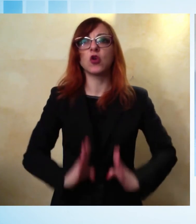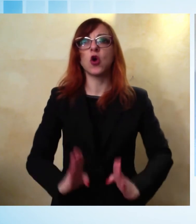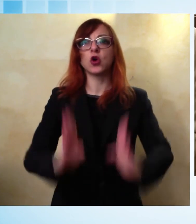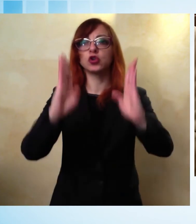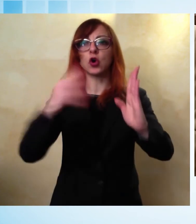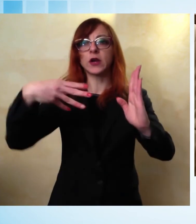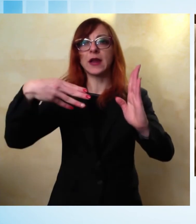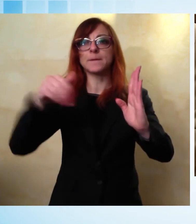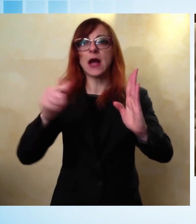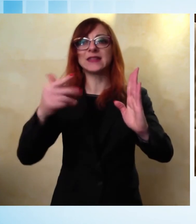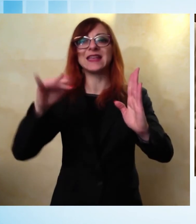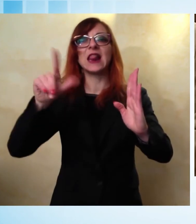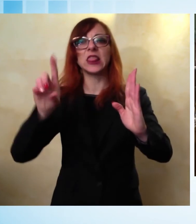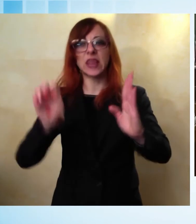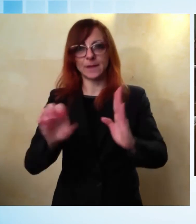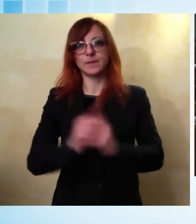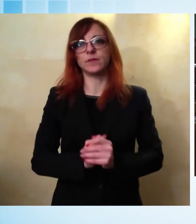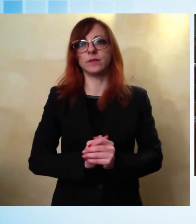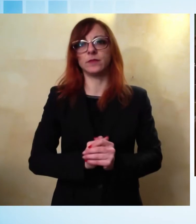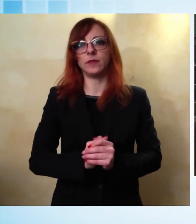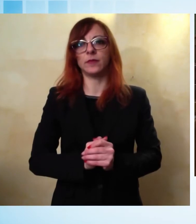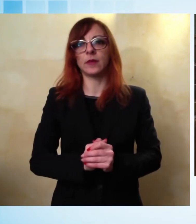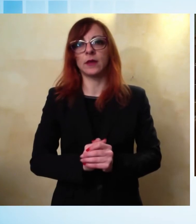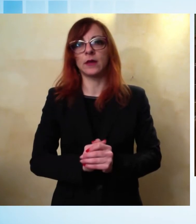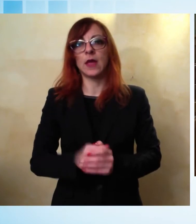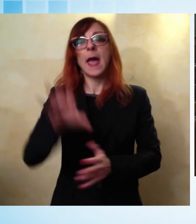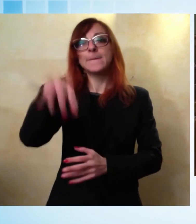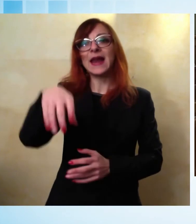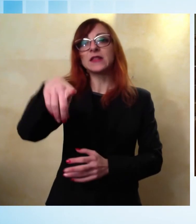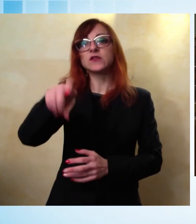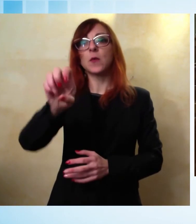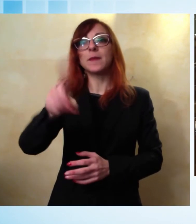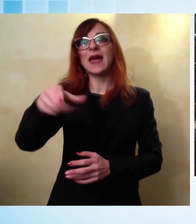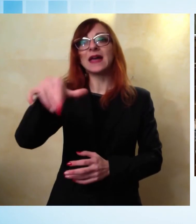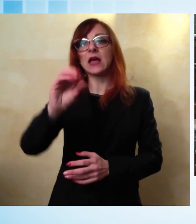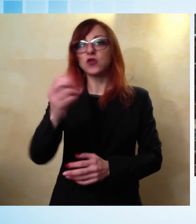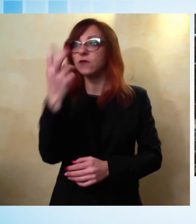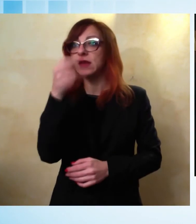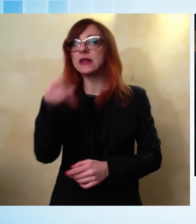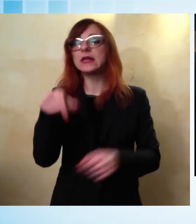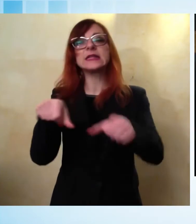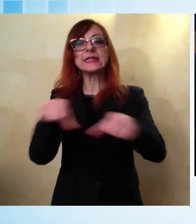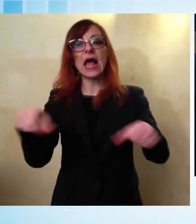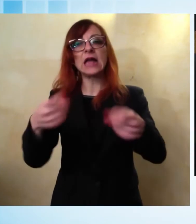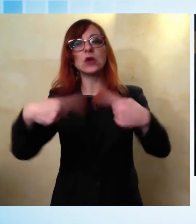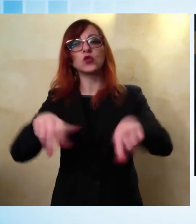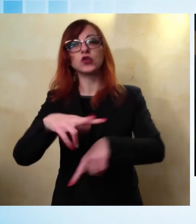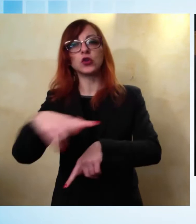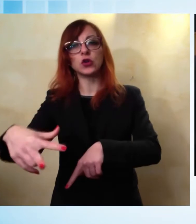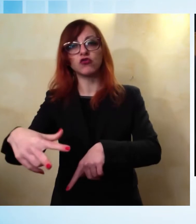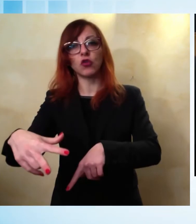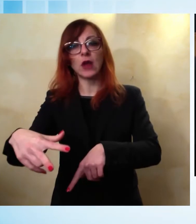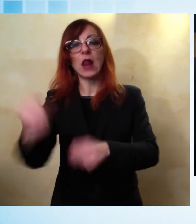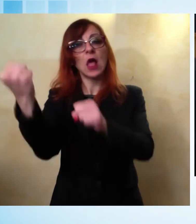vita. Al Palazzo del Pegaso di Firenze, sede del Consiglio regionale della Toscana, è stata celebrata la nascita di questa